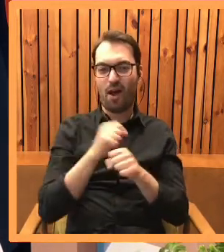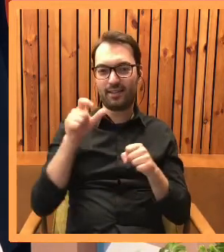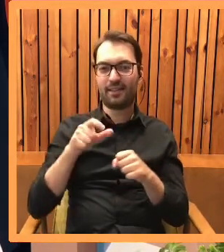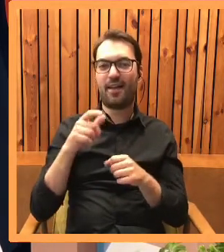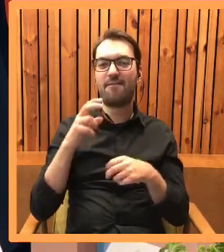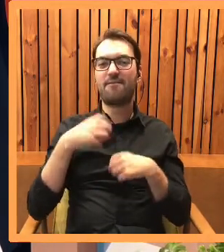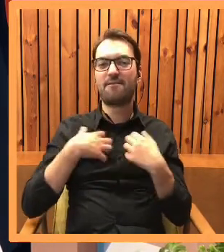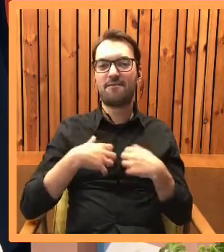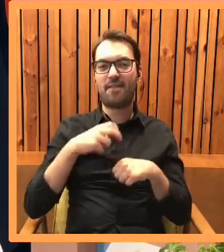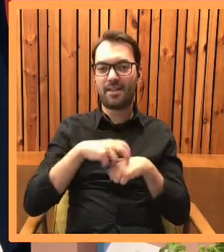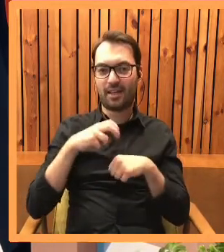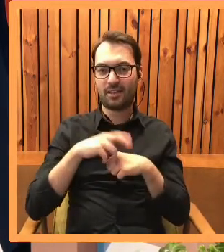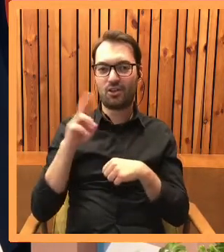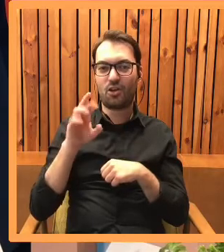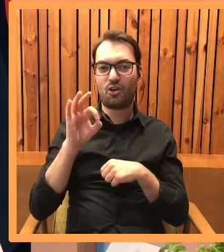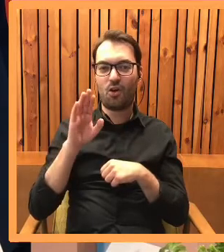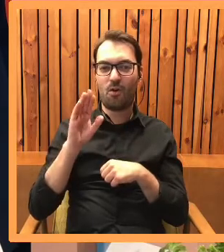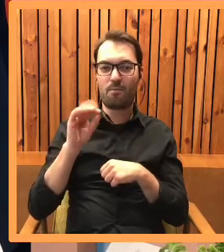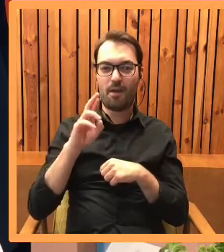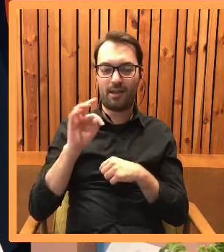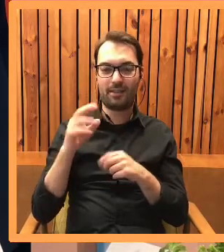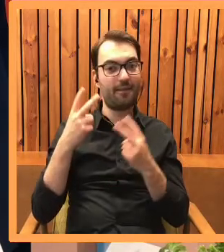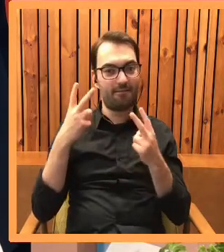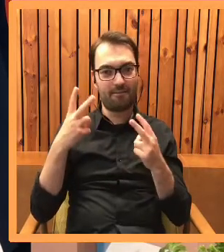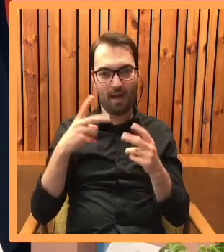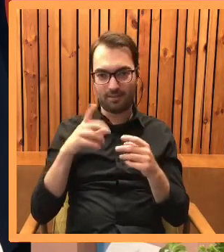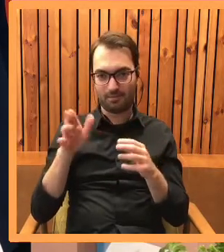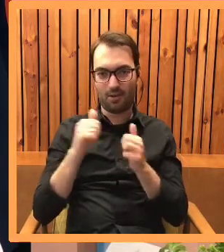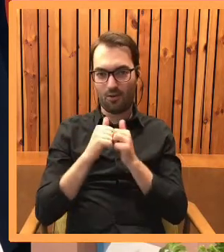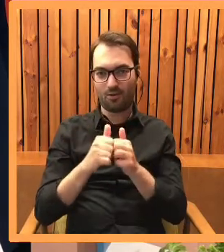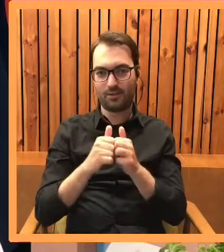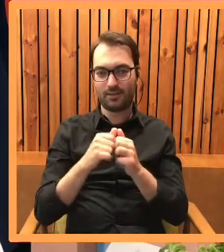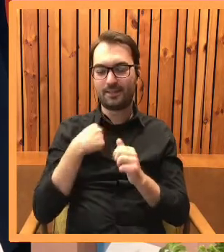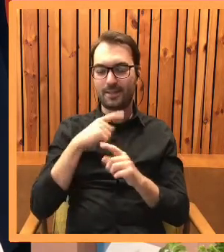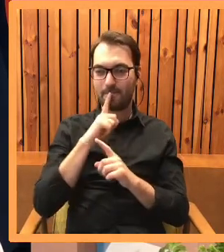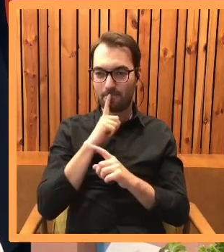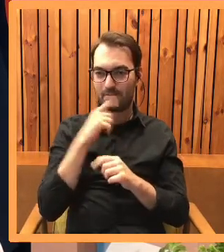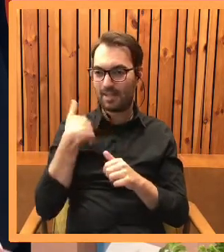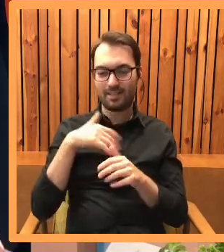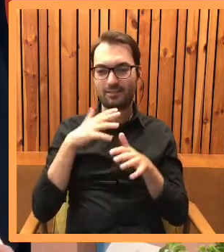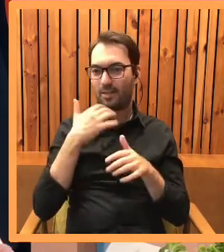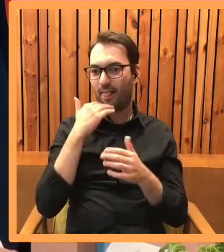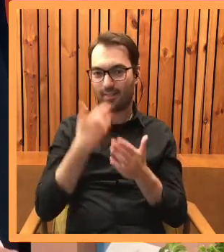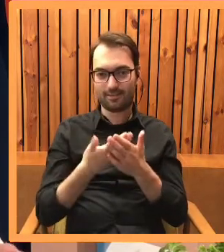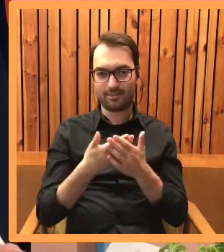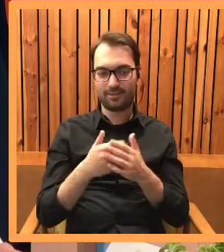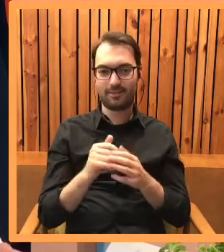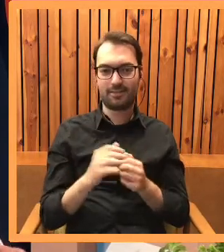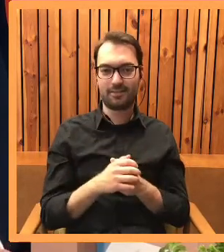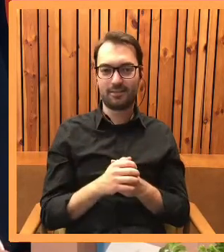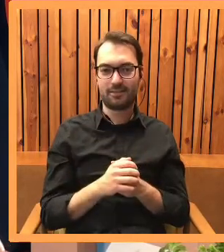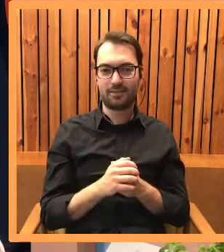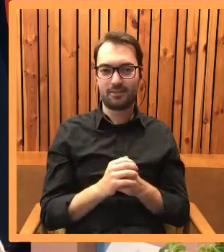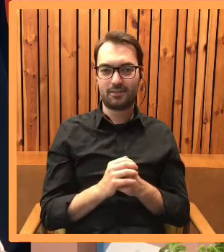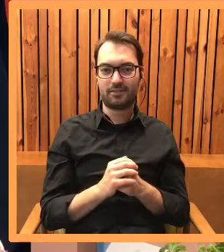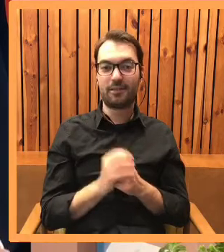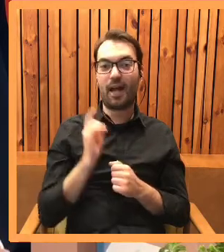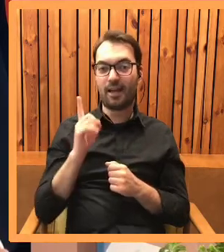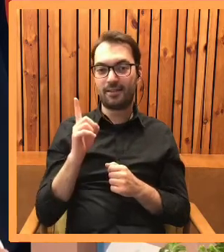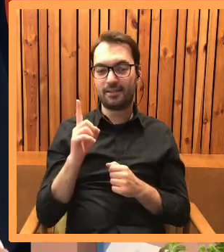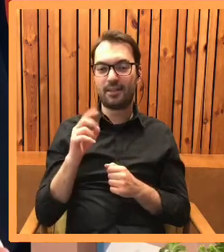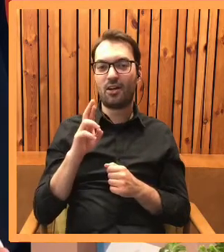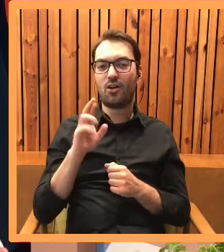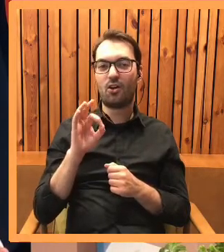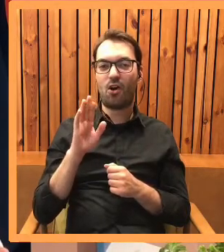Roberta, który też, no, ma bardzo znaczącą rolę w tej opowieści. Oczywiście teraz się gryzę w język, bo nie mogę powiedzieć, co Robert tam zrobi. Natomiast